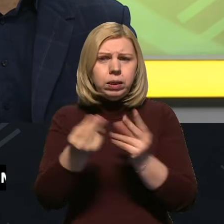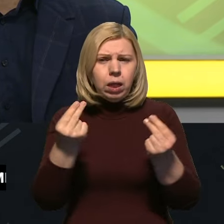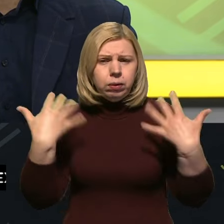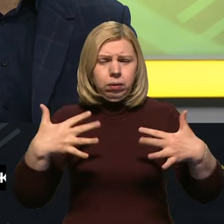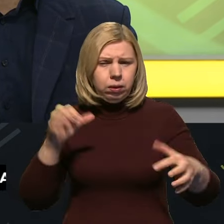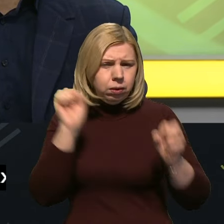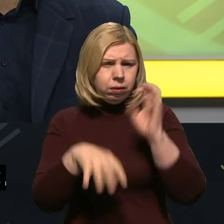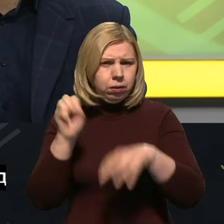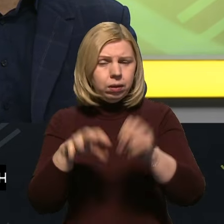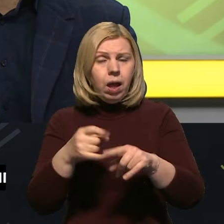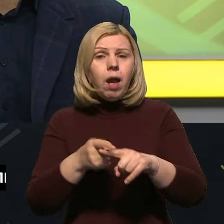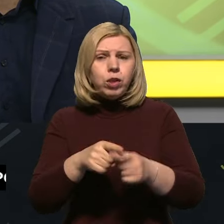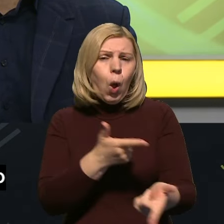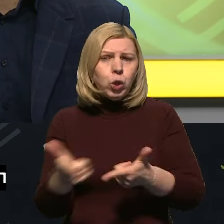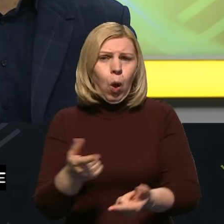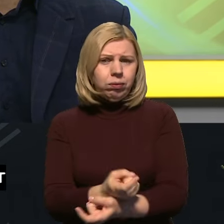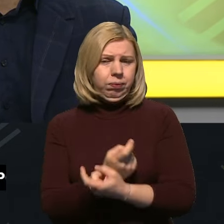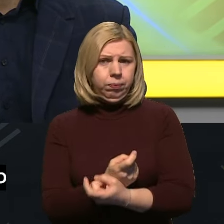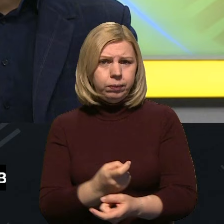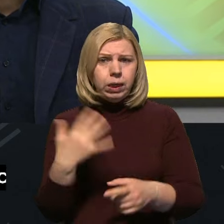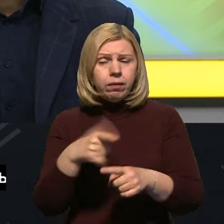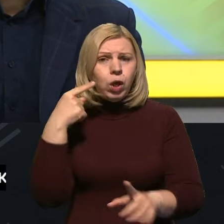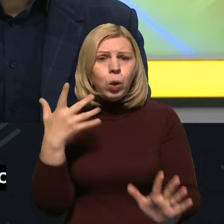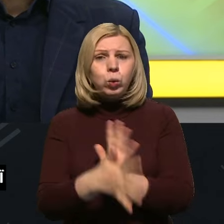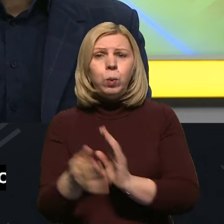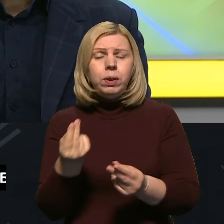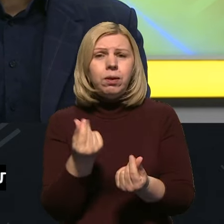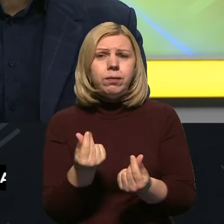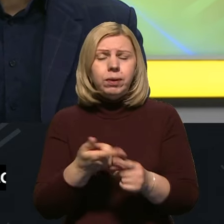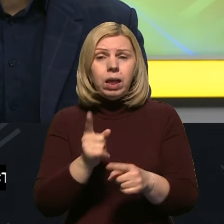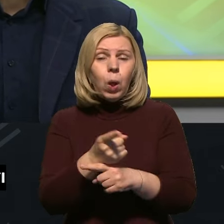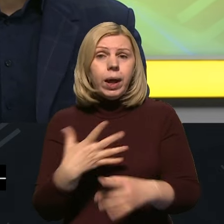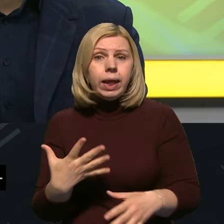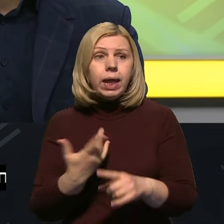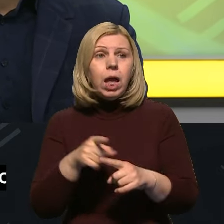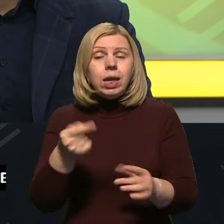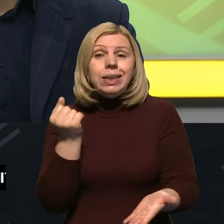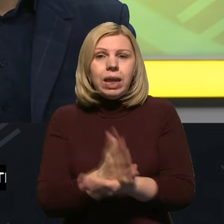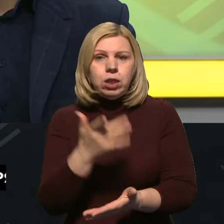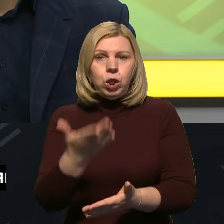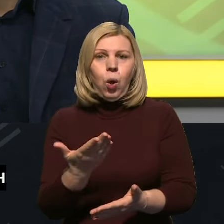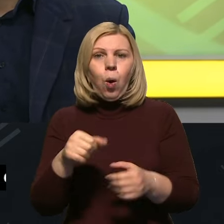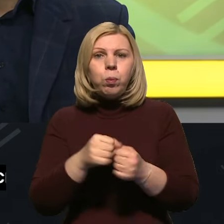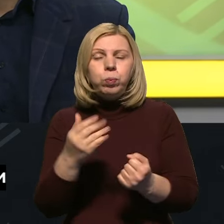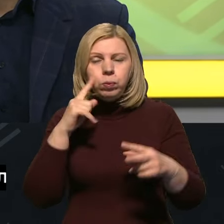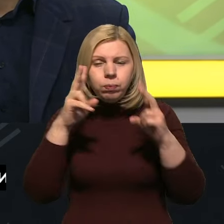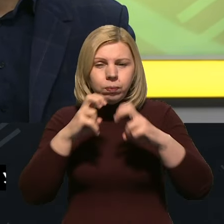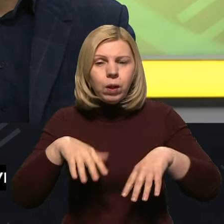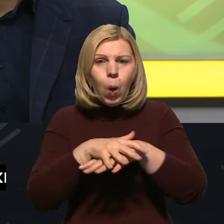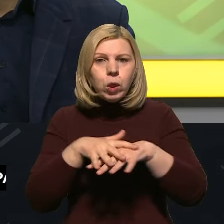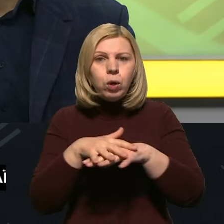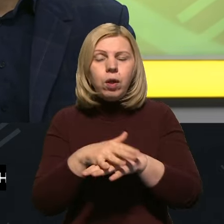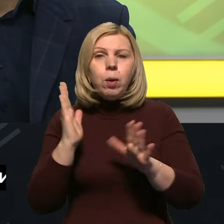піти на такий, насправді, ризик для них, тому що вони же розуміють, вони вистріли ракету. І одразу її уламки будуть проаналізовані, буде